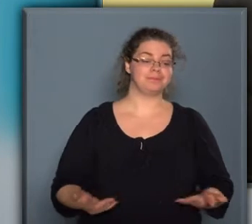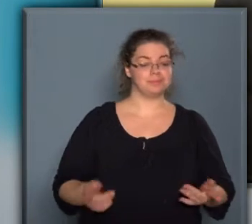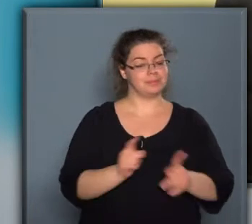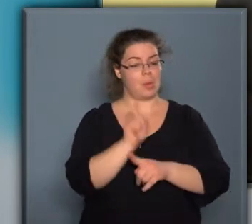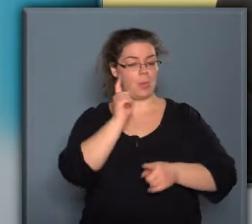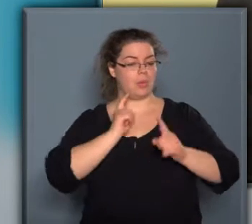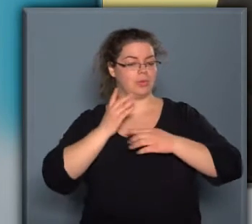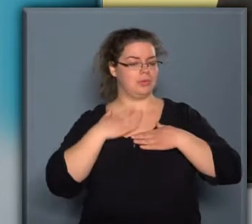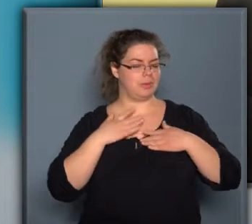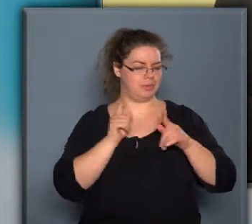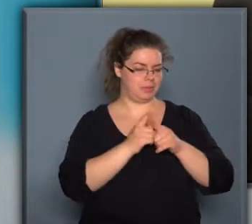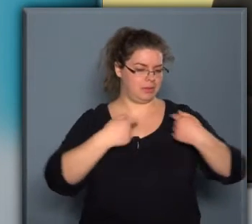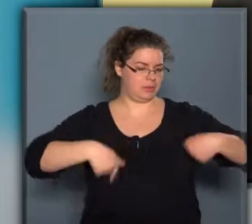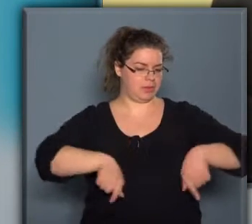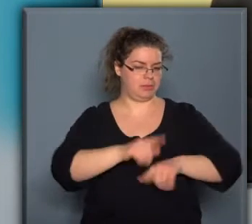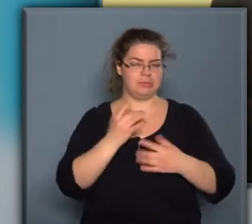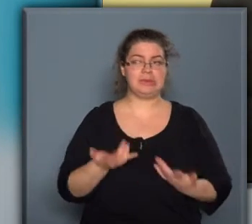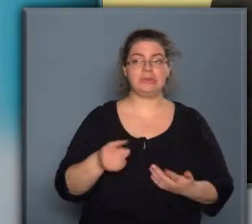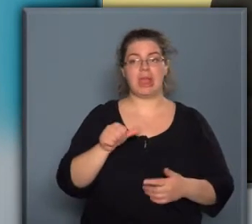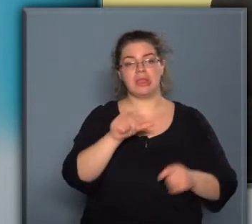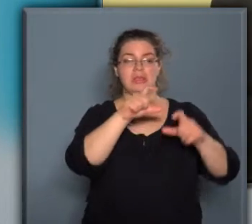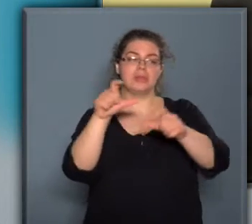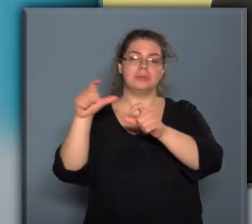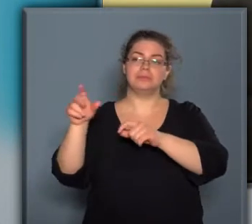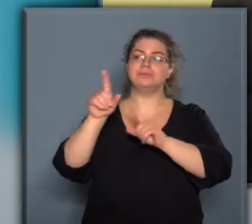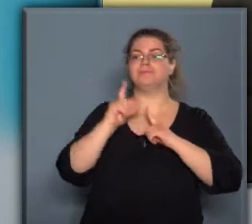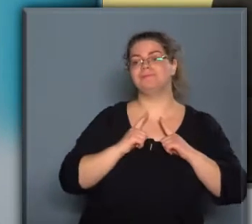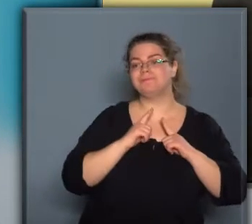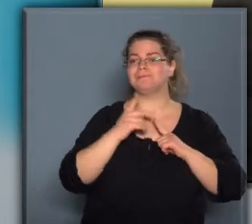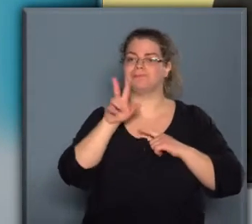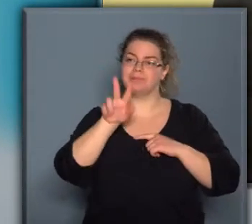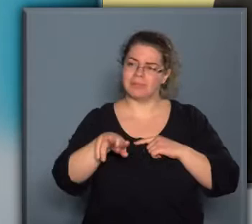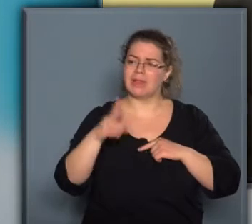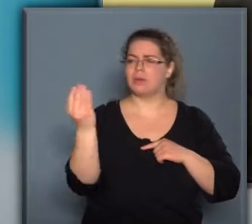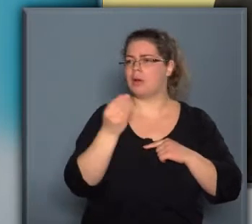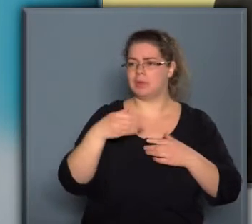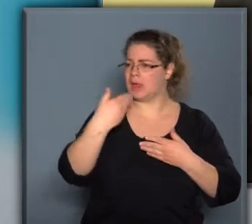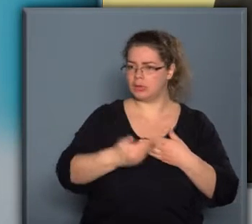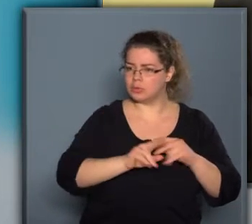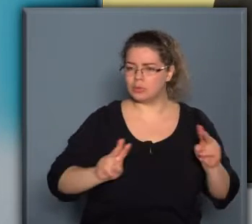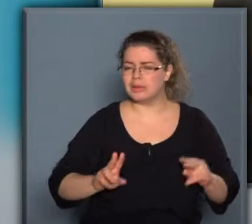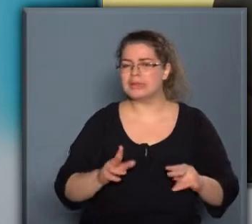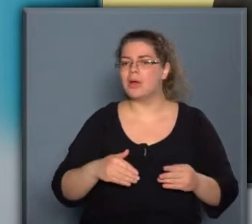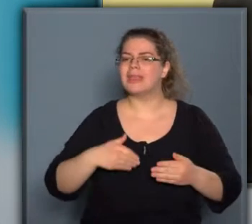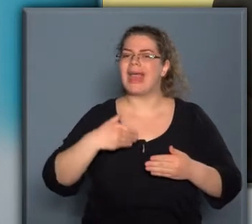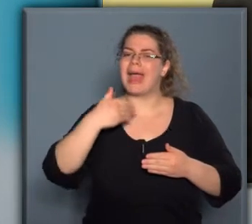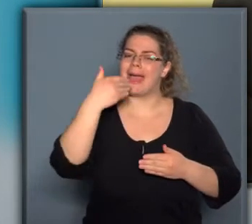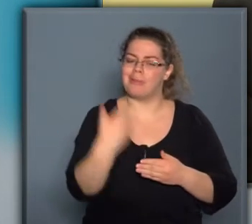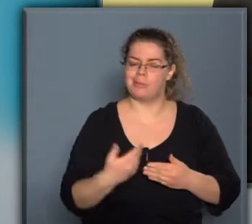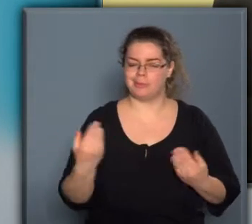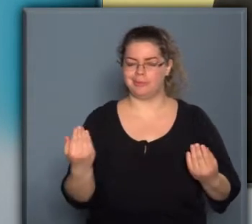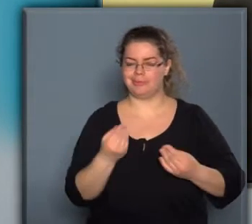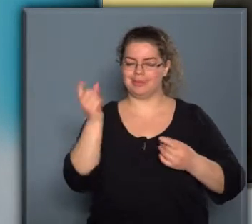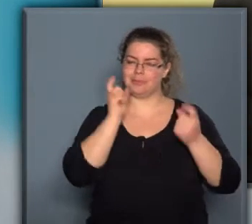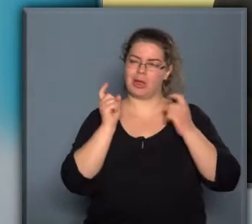gondolom, hogy így vagyunk ezzel, mi is megállunk egy-egy kép előtt, nyilván látjuk, ami elénk tárul, de hogy emögött esetleg mi